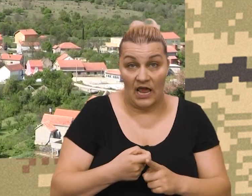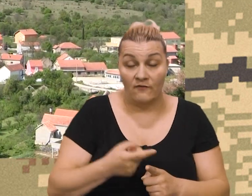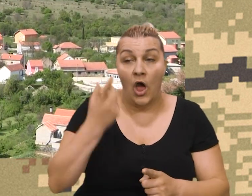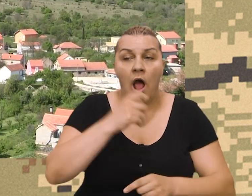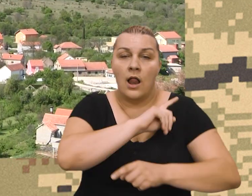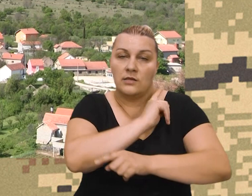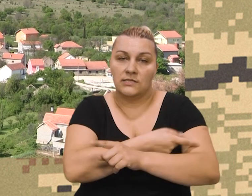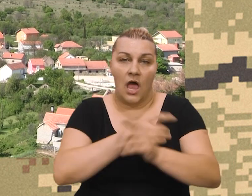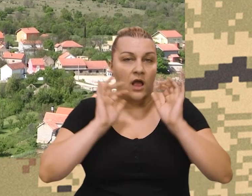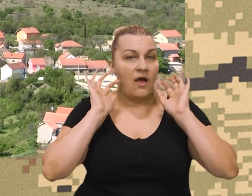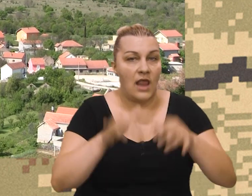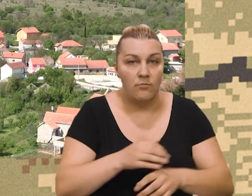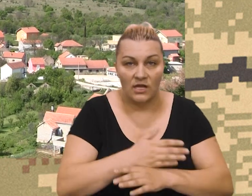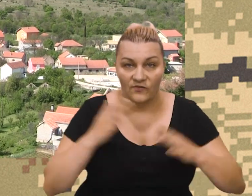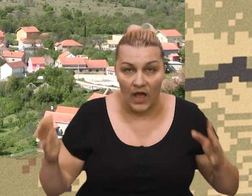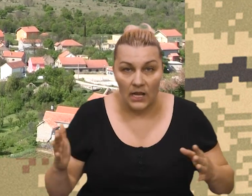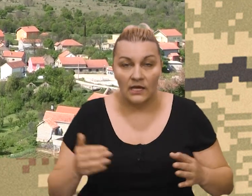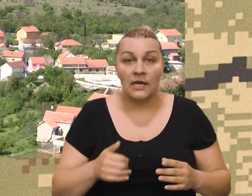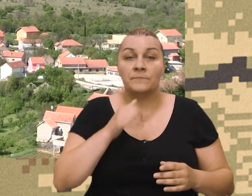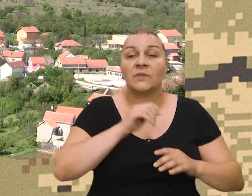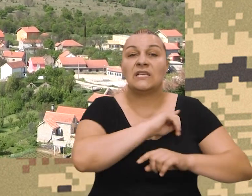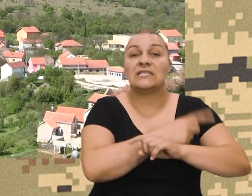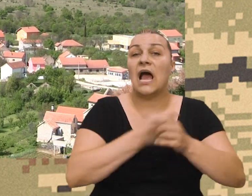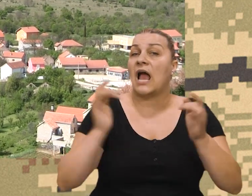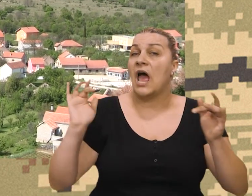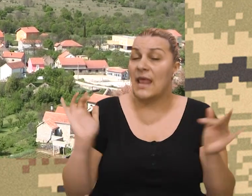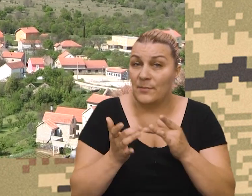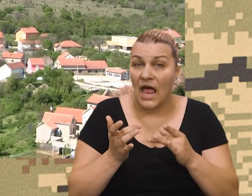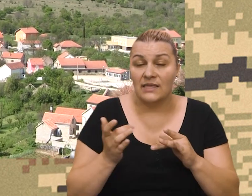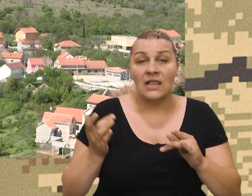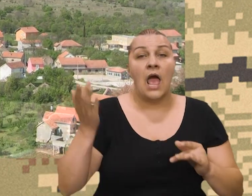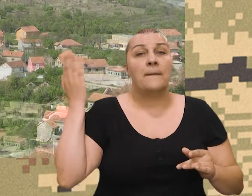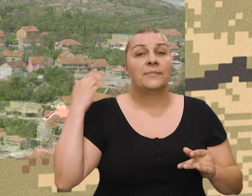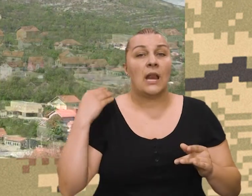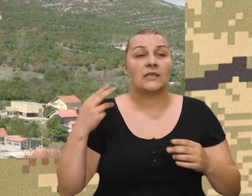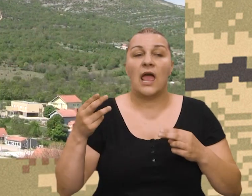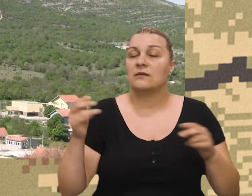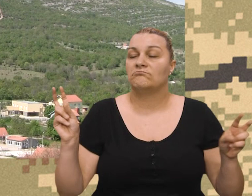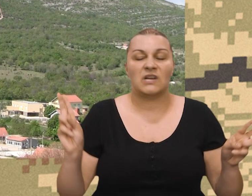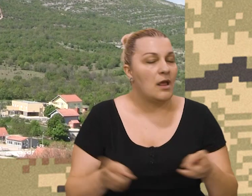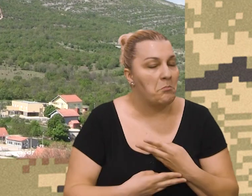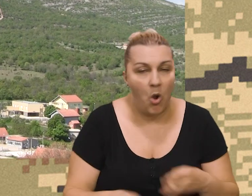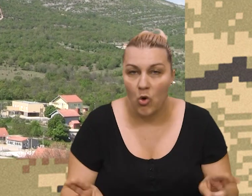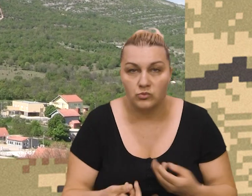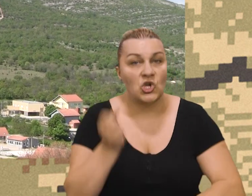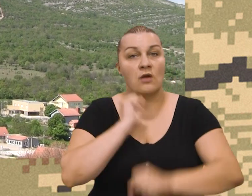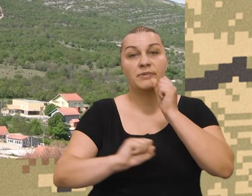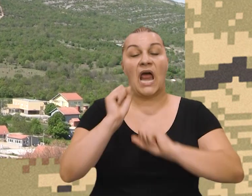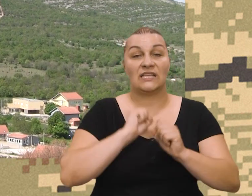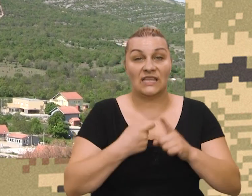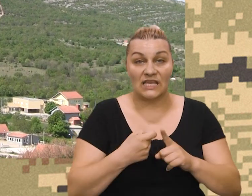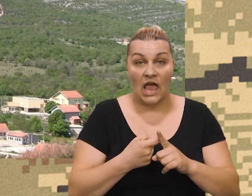napada i snaga, ne prijatelj u tom trenutku, je bila takva da je bilo skoro nemoguće